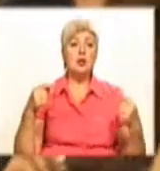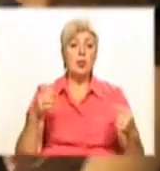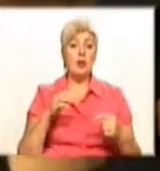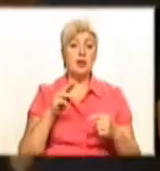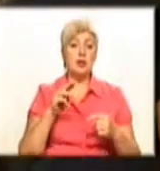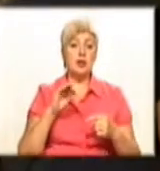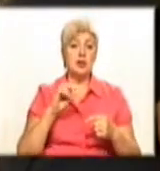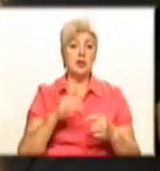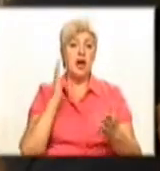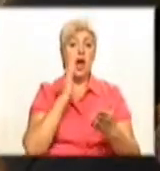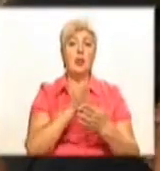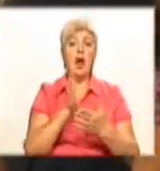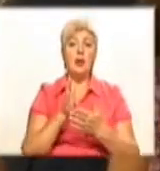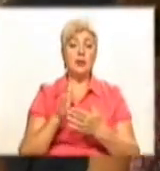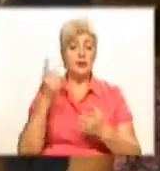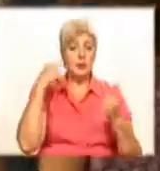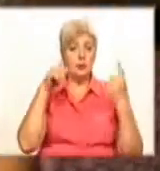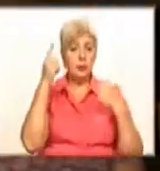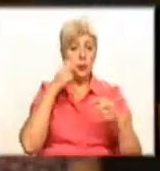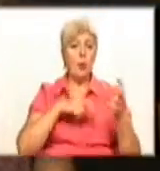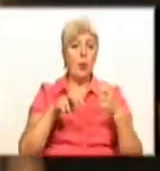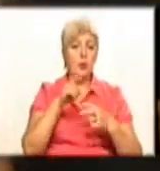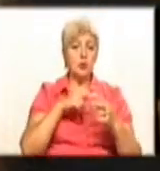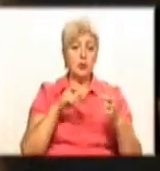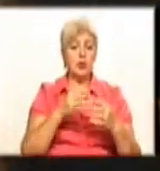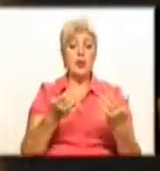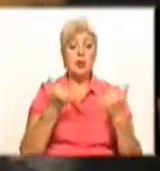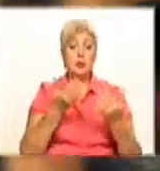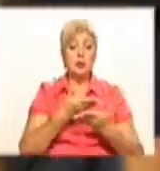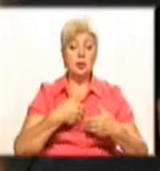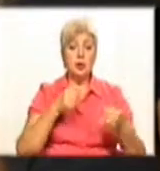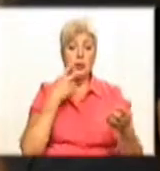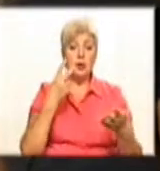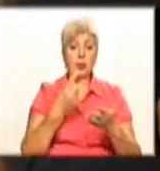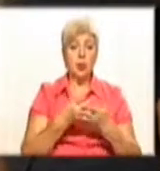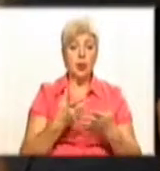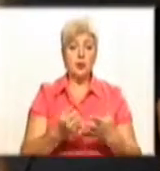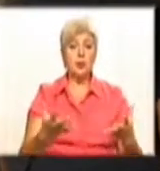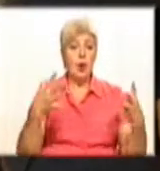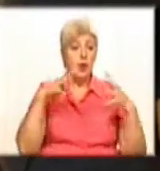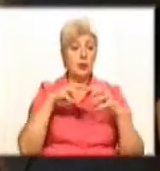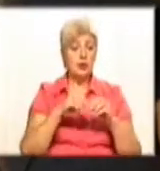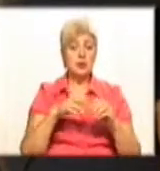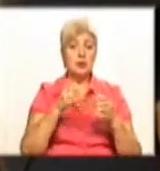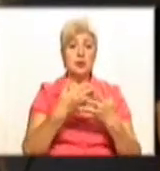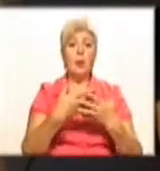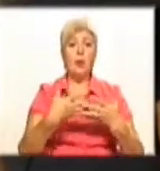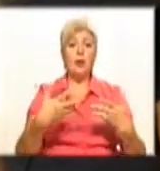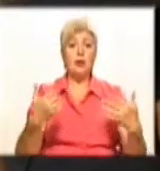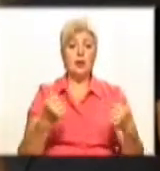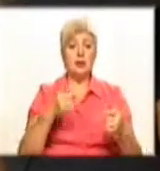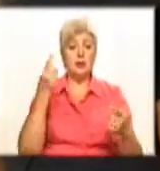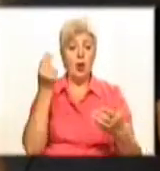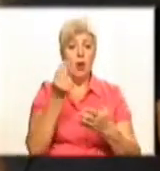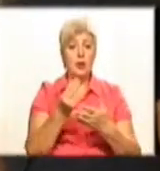напрямків творчих пошуків. По суті, сьогодні ми бачимо в консистенції палітру образотворчого